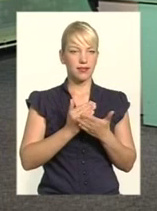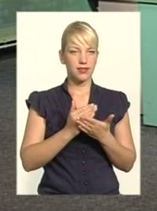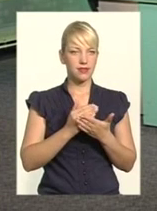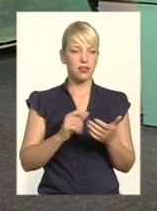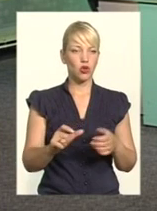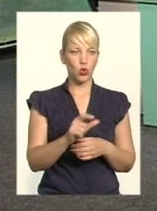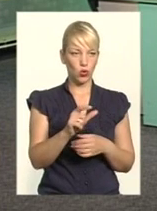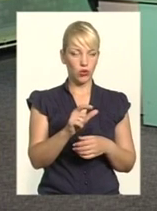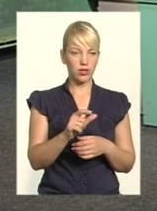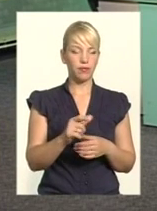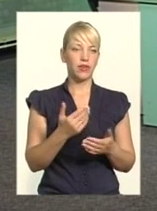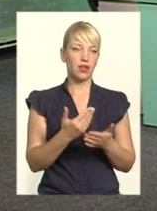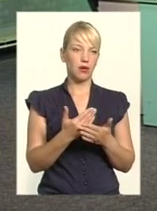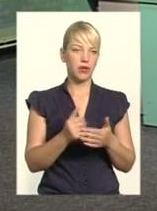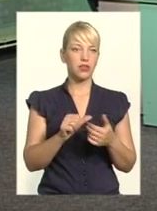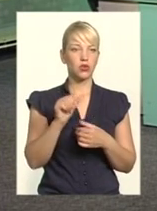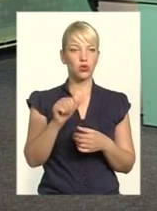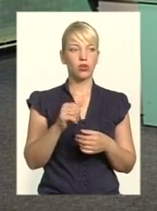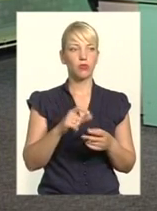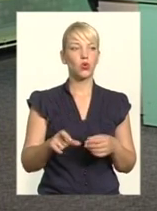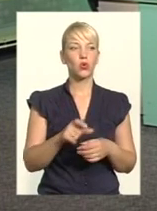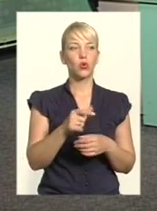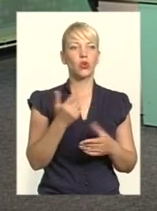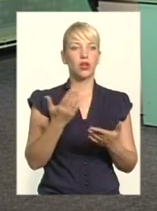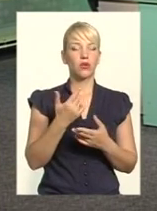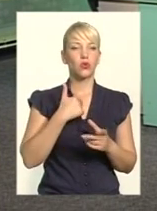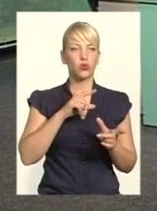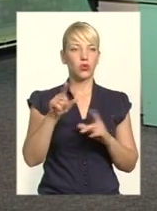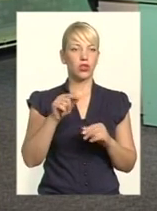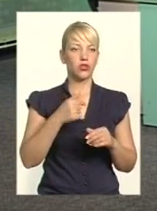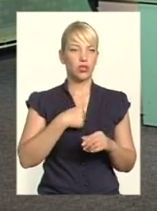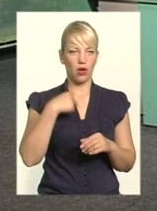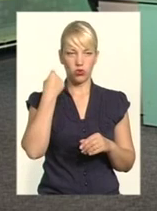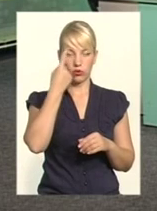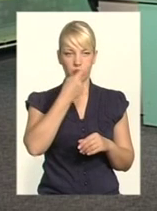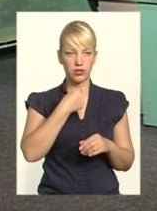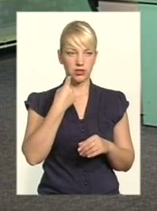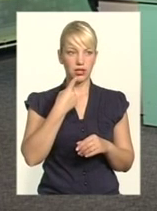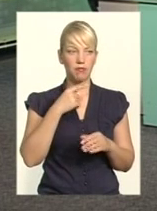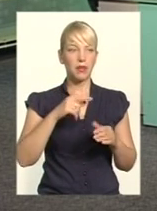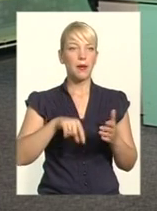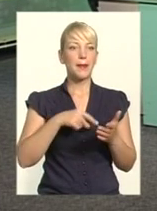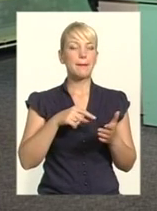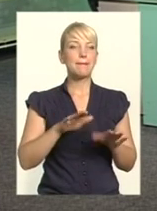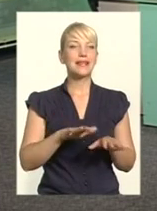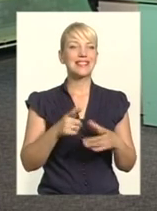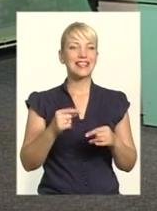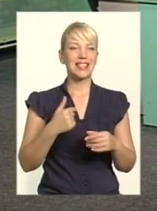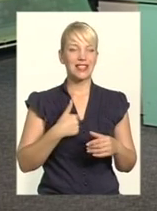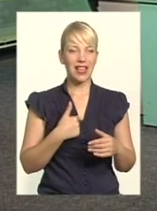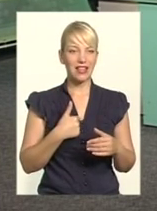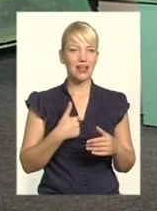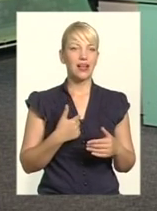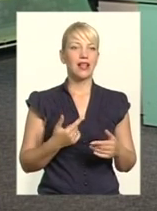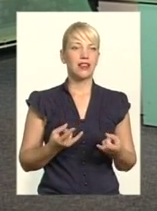дорогу. Зокрема, наведу приклад, дорогу, яку їжджу особисто сама в місце, де народилася, в Пільному